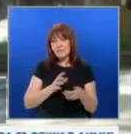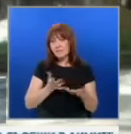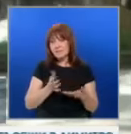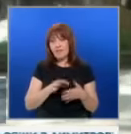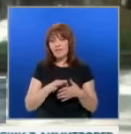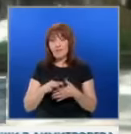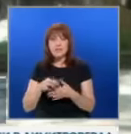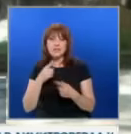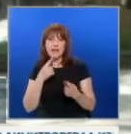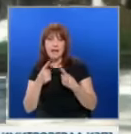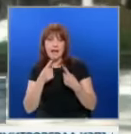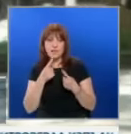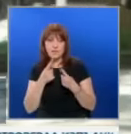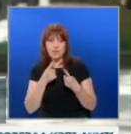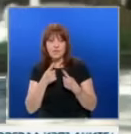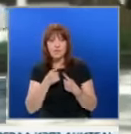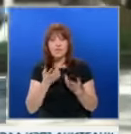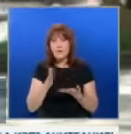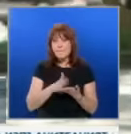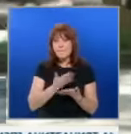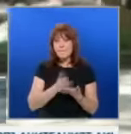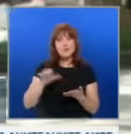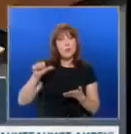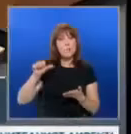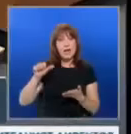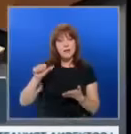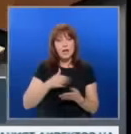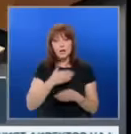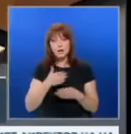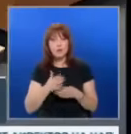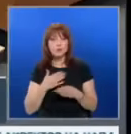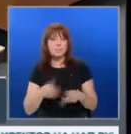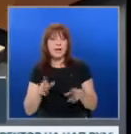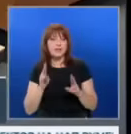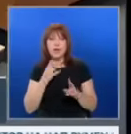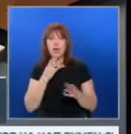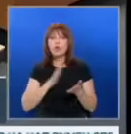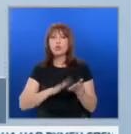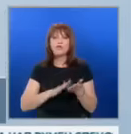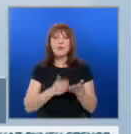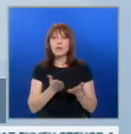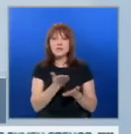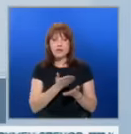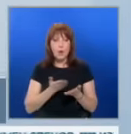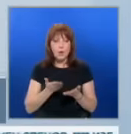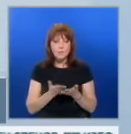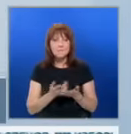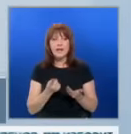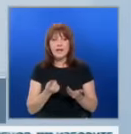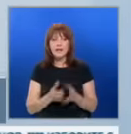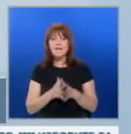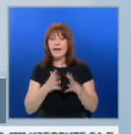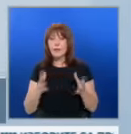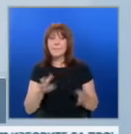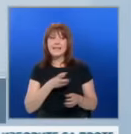чакат да получат публичност в момента в който има някакъв вариант и решение. Договорки с кого? ГЕРБ СДС и ДПС като най-големи